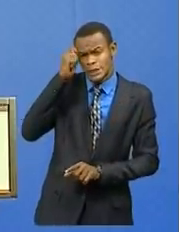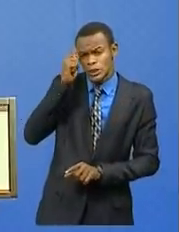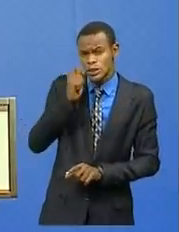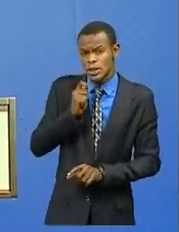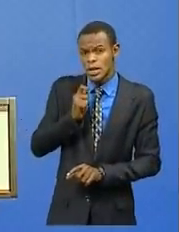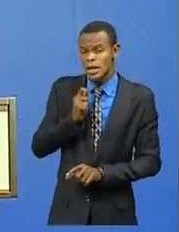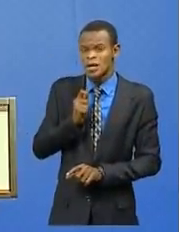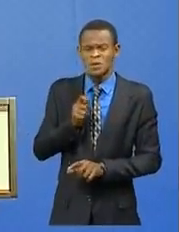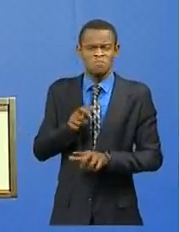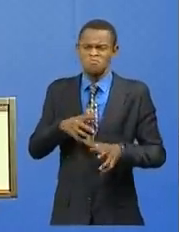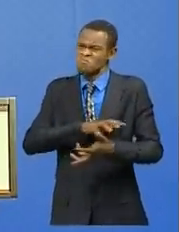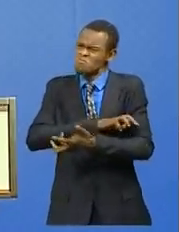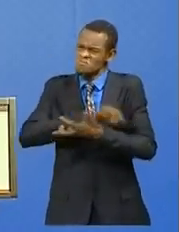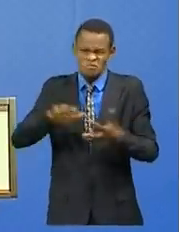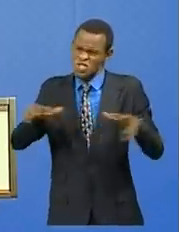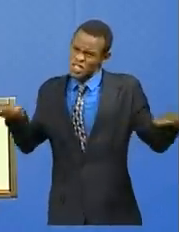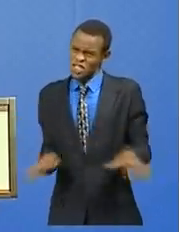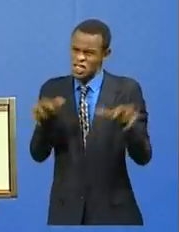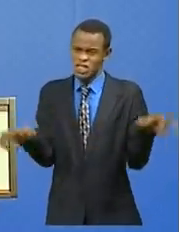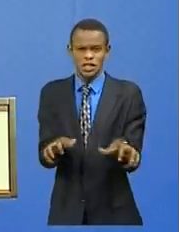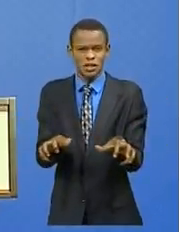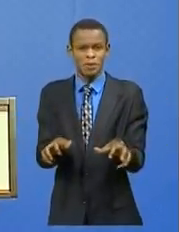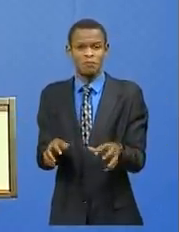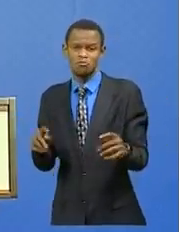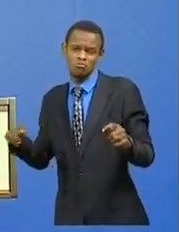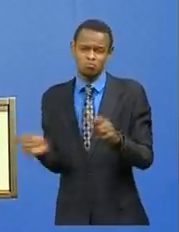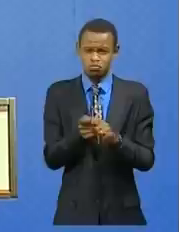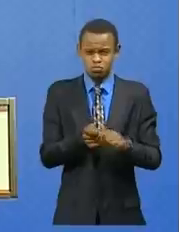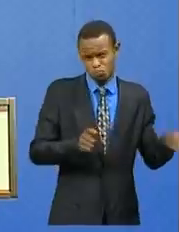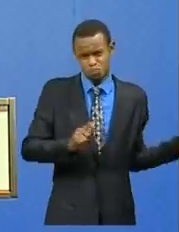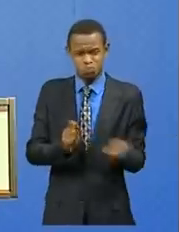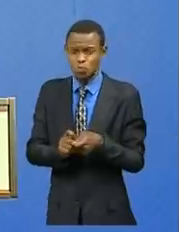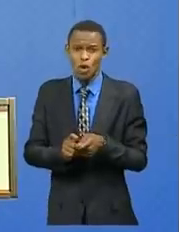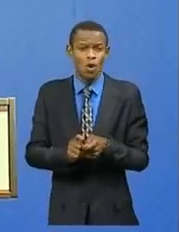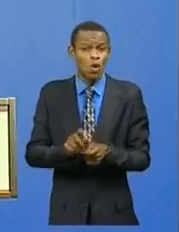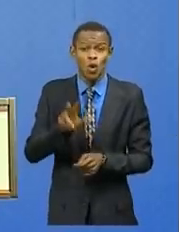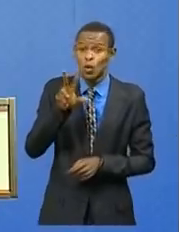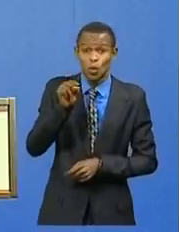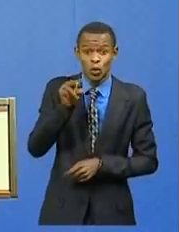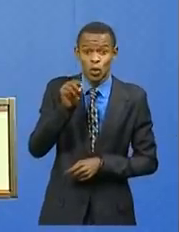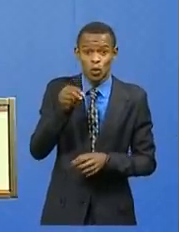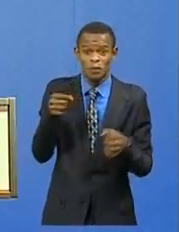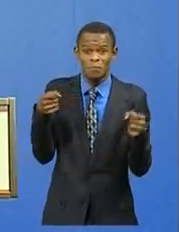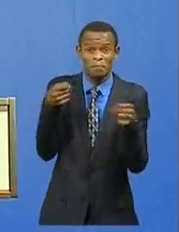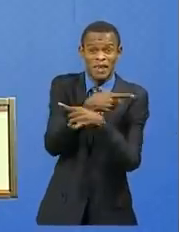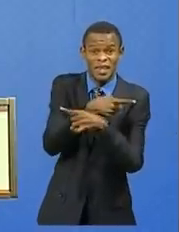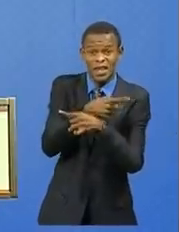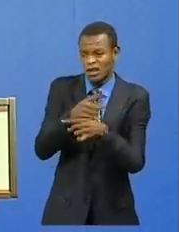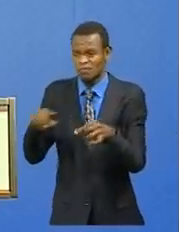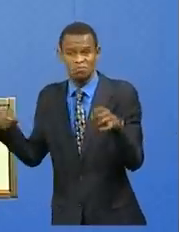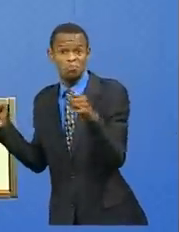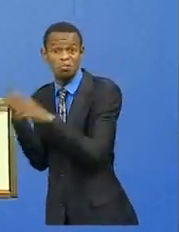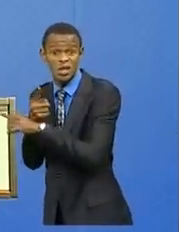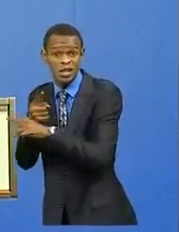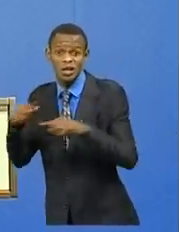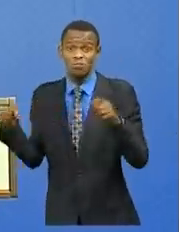reprendre à la violence par la violence, à l'injustice par l'injustice, et de ne pas se laisser entraîner dans